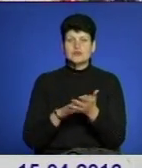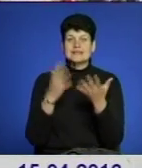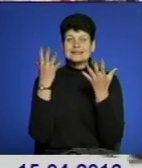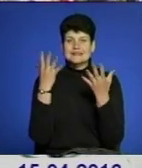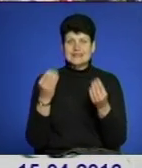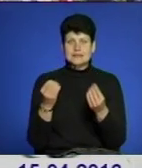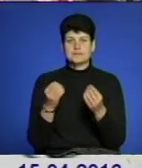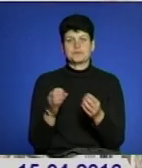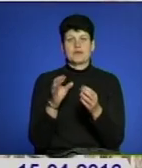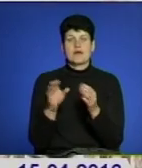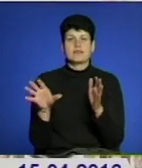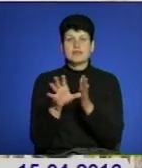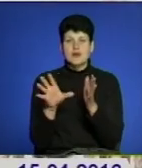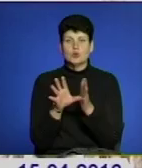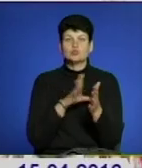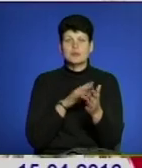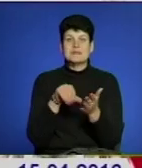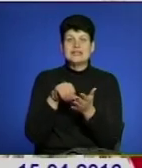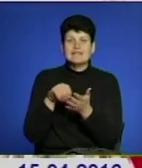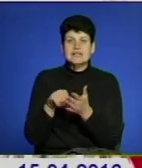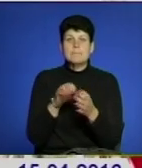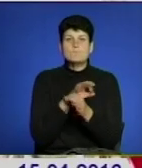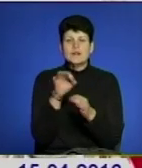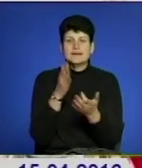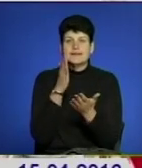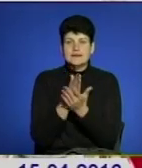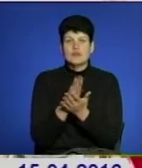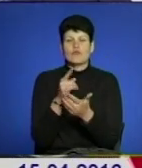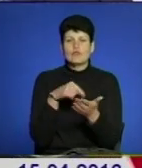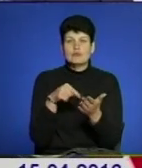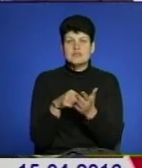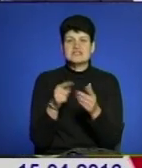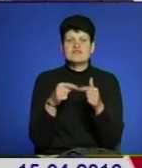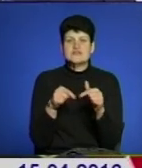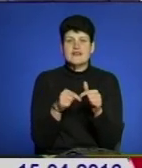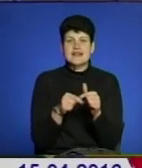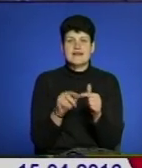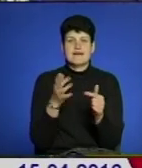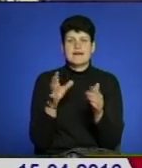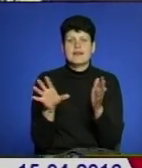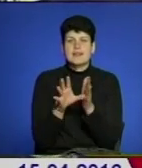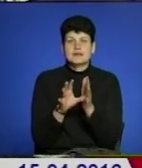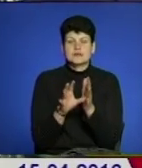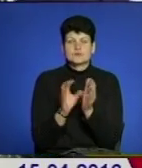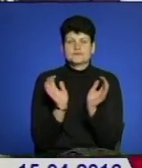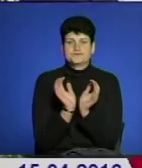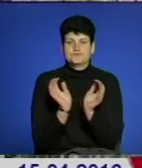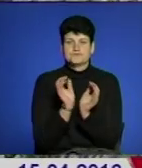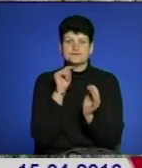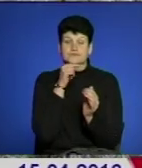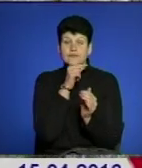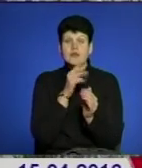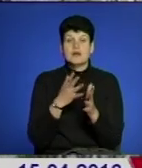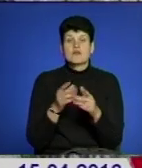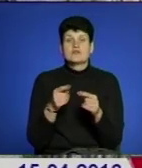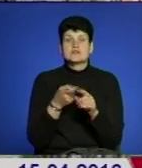сталої енергії. Були представлені проекти, які діють в місті у сфері енергоефективності і які ще планують реалізувати. В